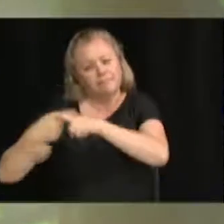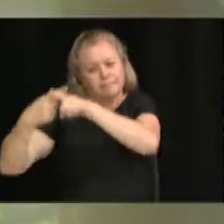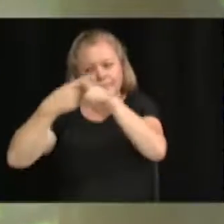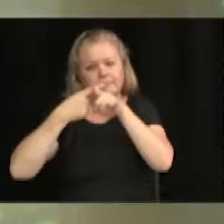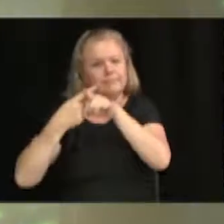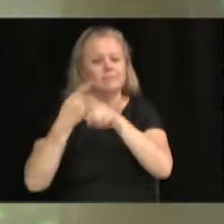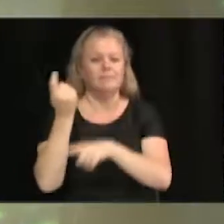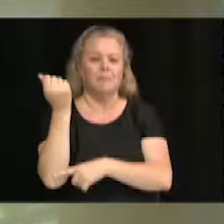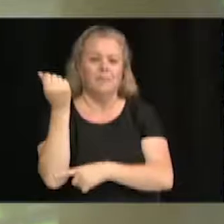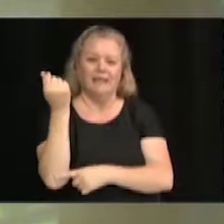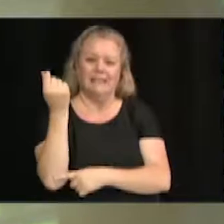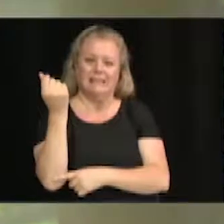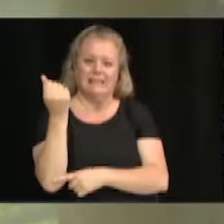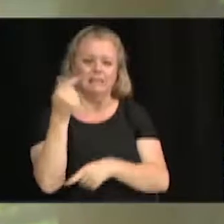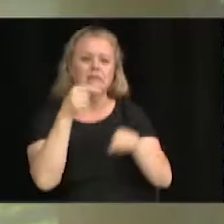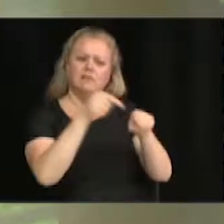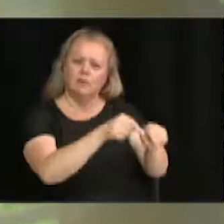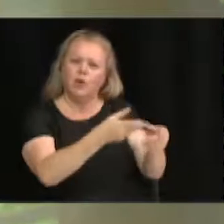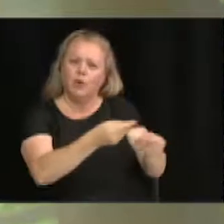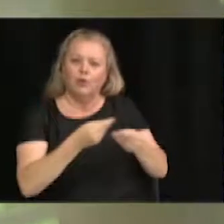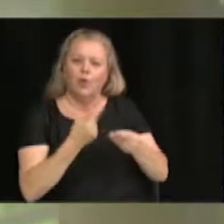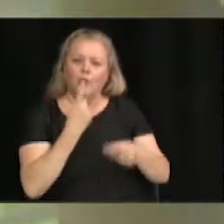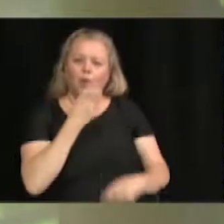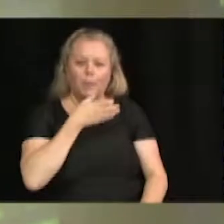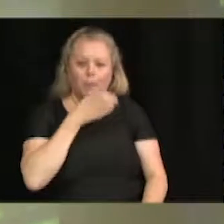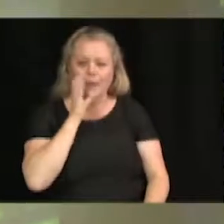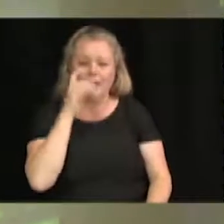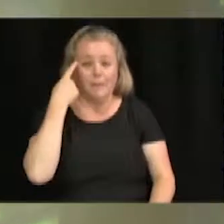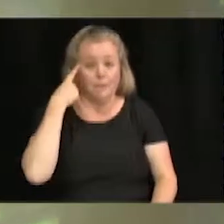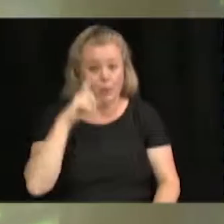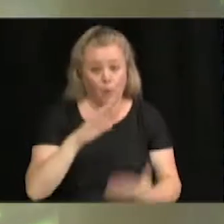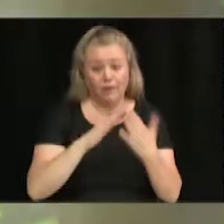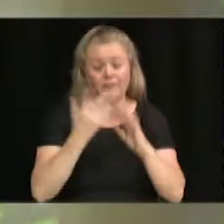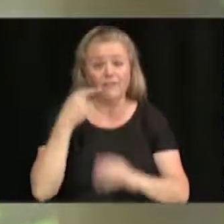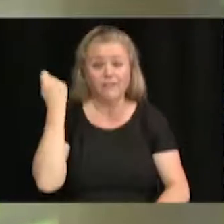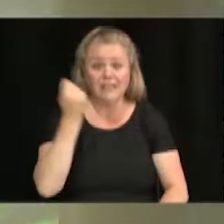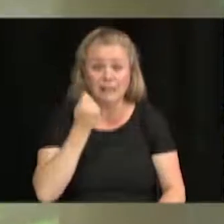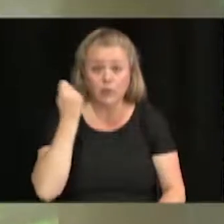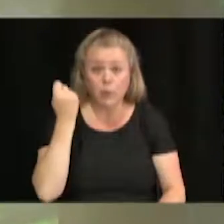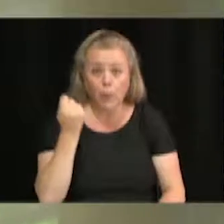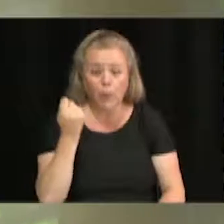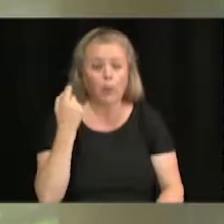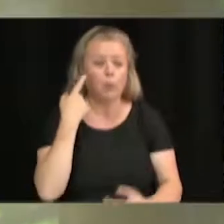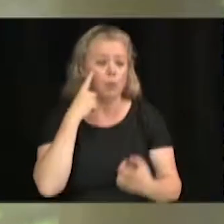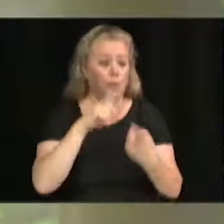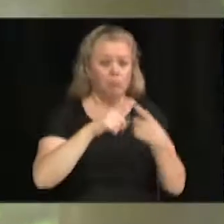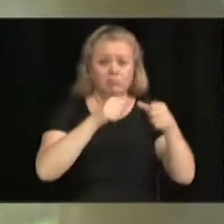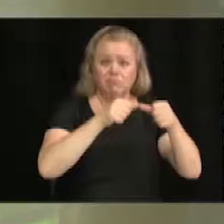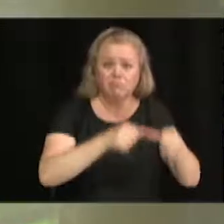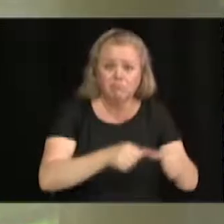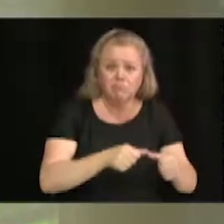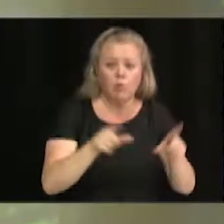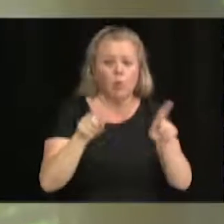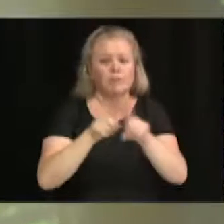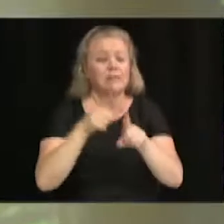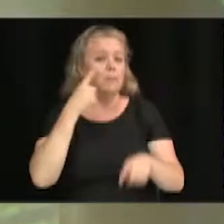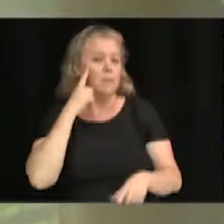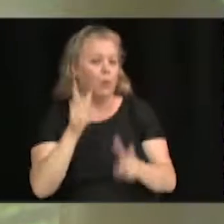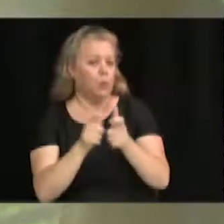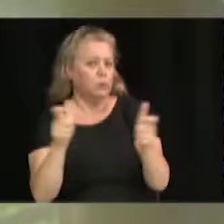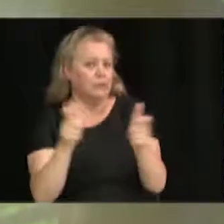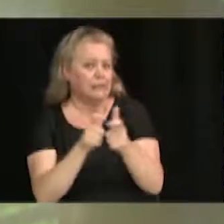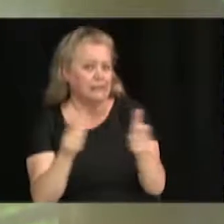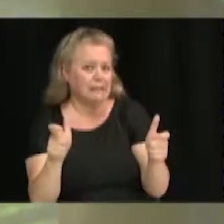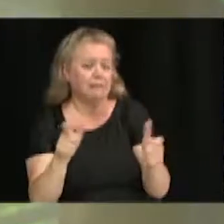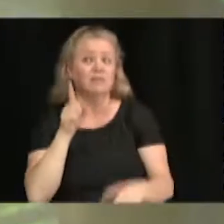pour la ville de Victoriaville, que ce soit pour les résidents, mais que ce soit également pour le milieu industriel. Donc, c'est un montant de